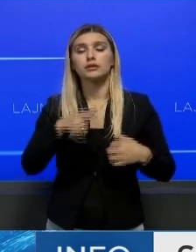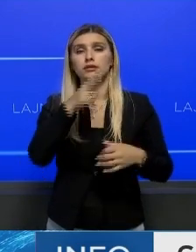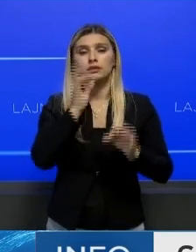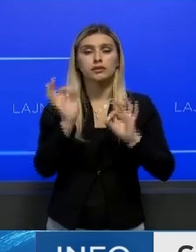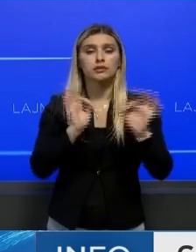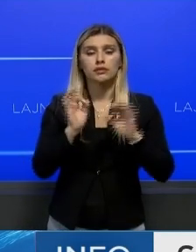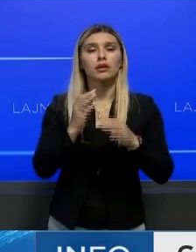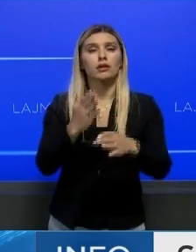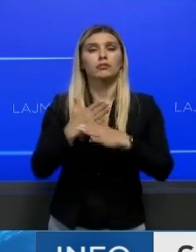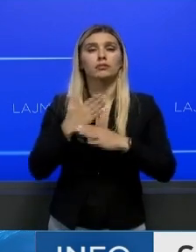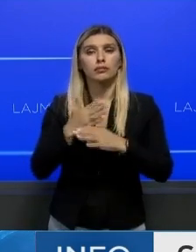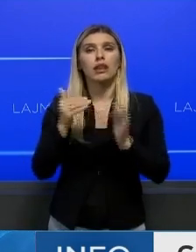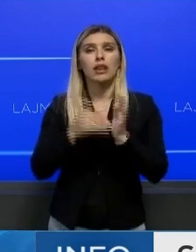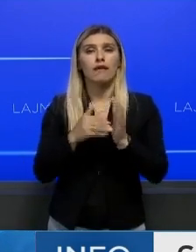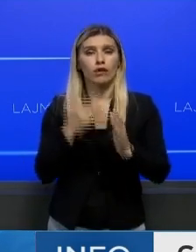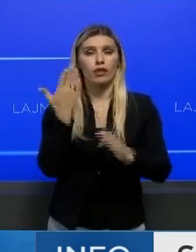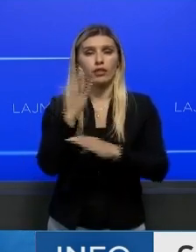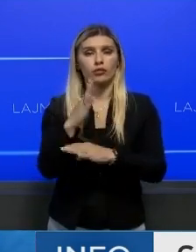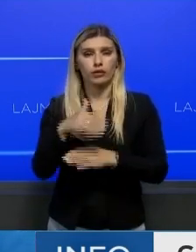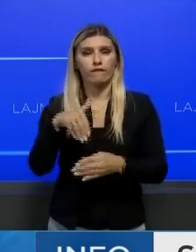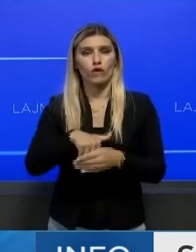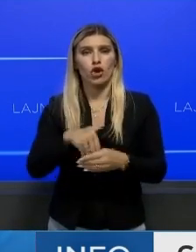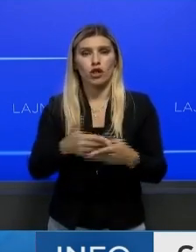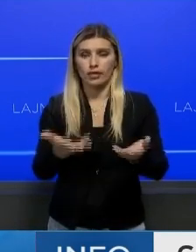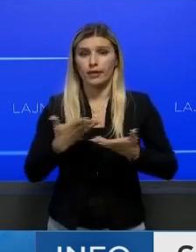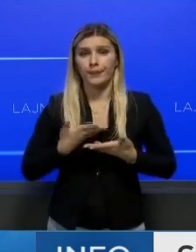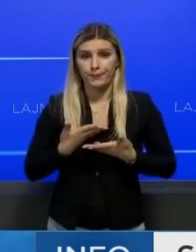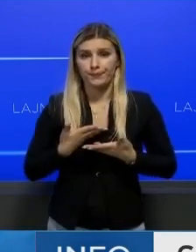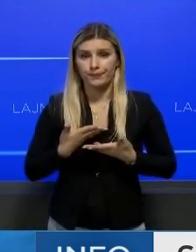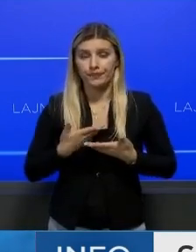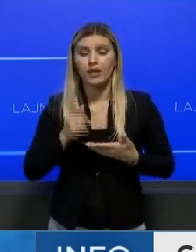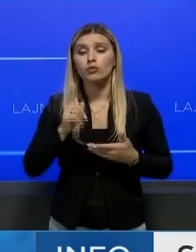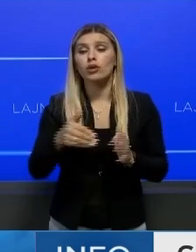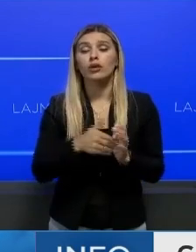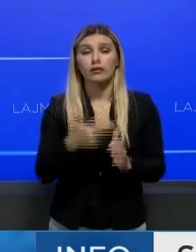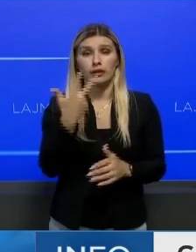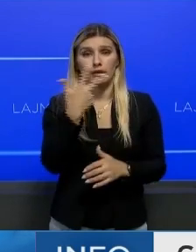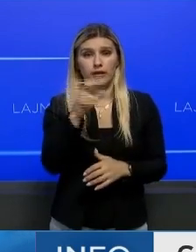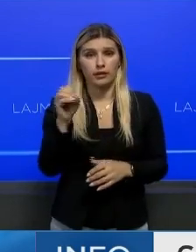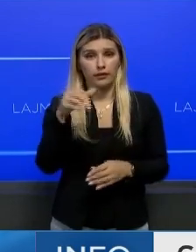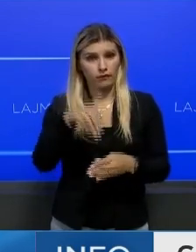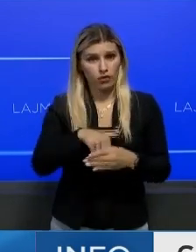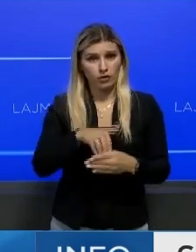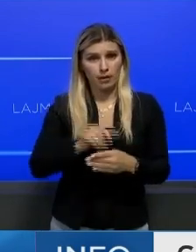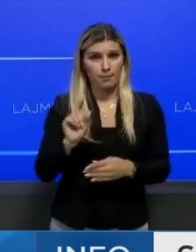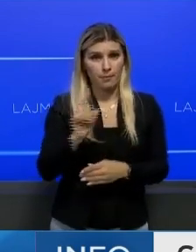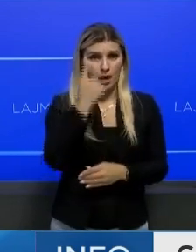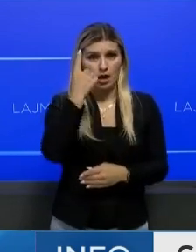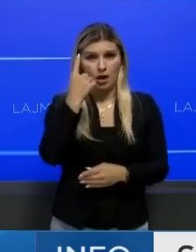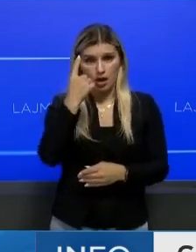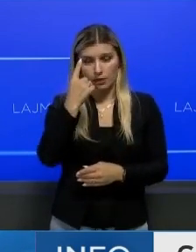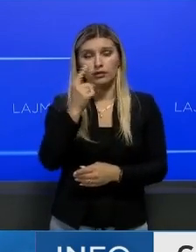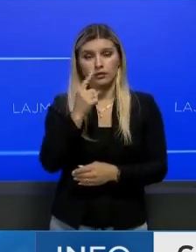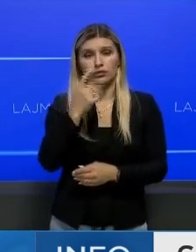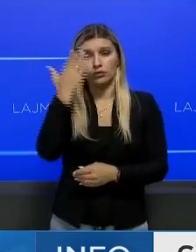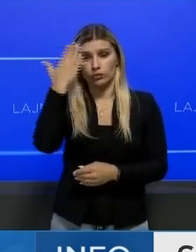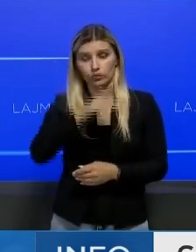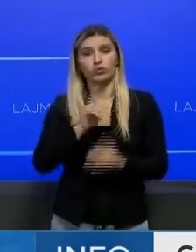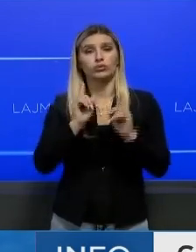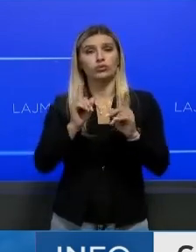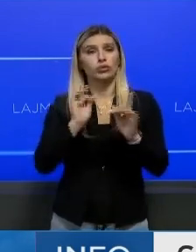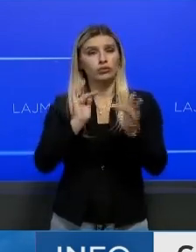siguruar në bështetje nga kolegët e tyre. Ata duhet të sigurojnë 30 vota në roundin e parë për të qëndruar në garë.